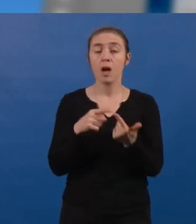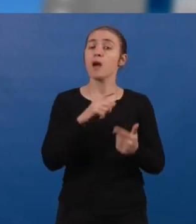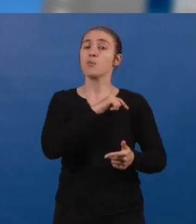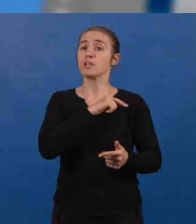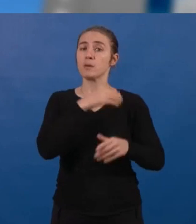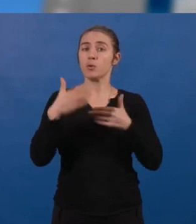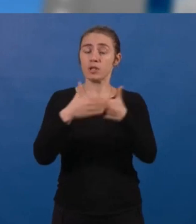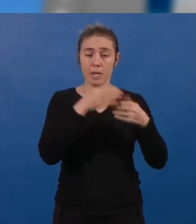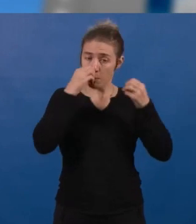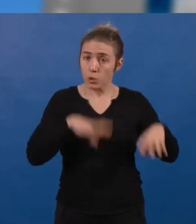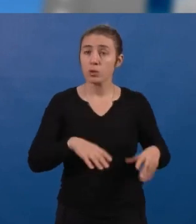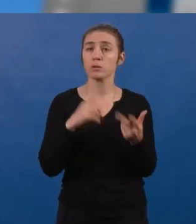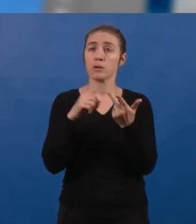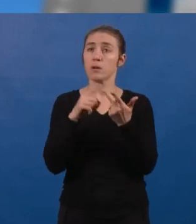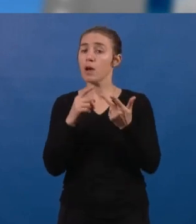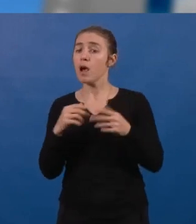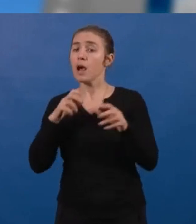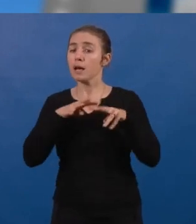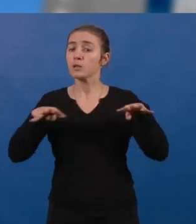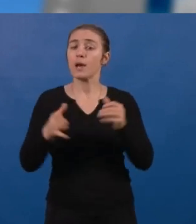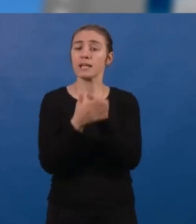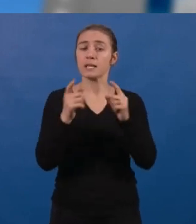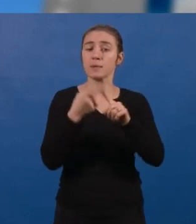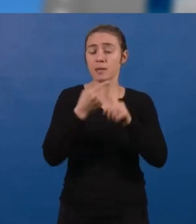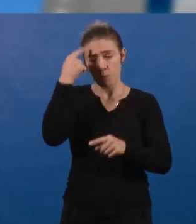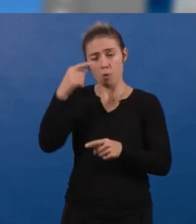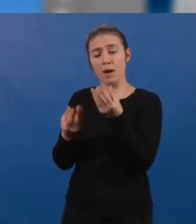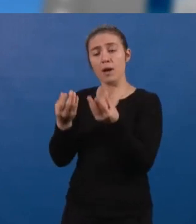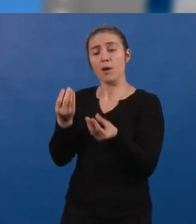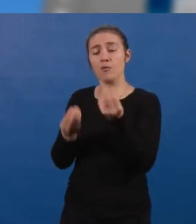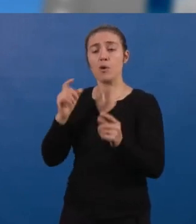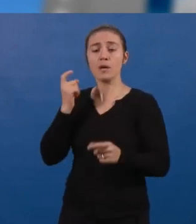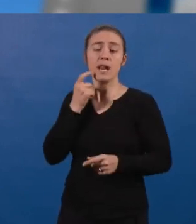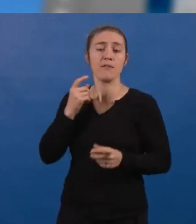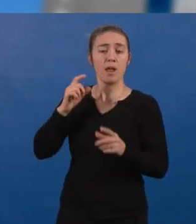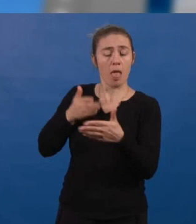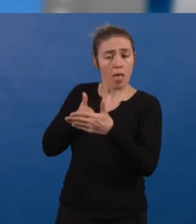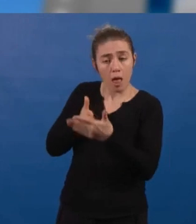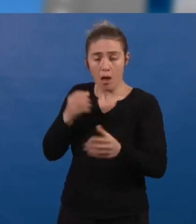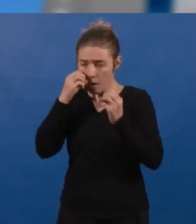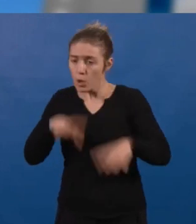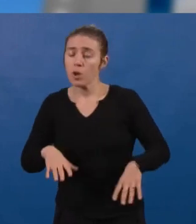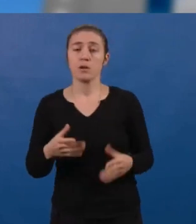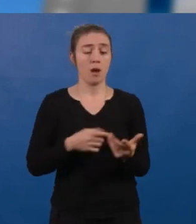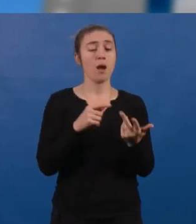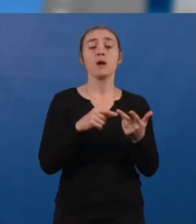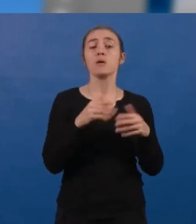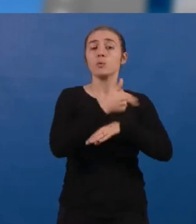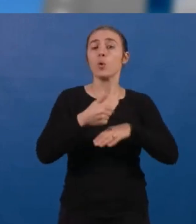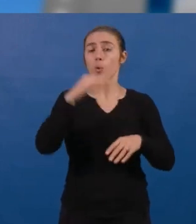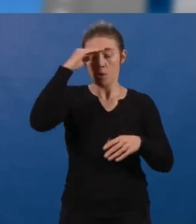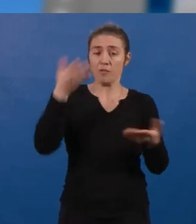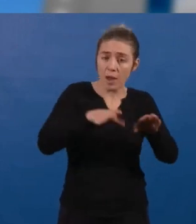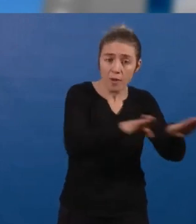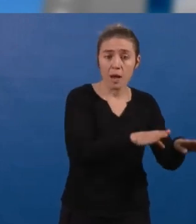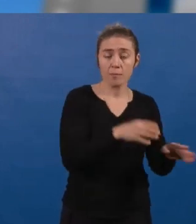proximité, que l'on supprime les réseaux d'aides spécialisés aux élèves en difficulté dans les écoles, que les bureaux de poste ferment les uns après les autres,